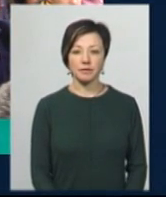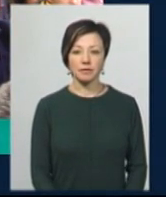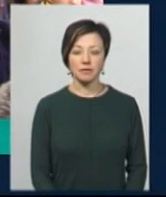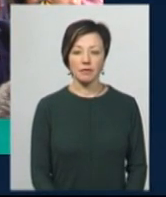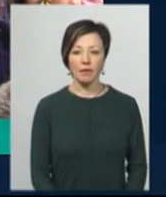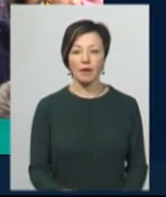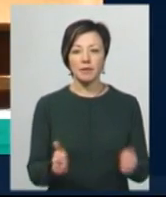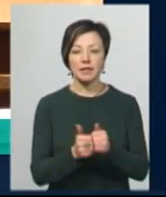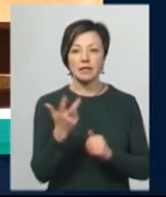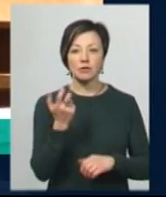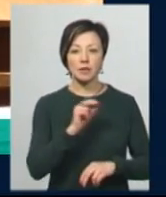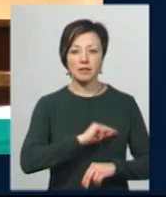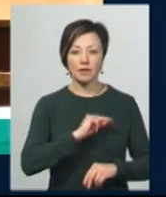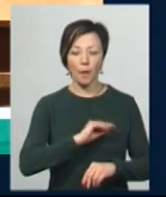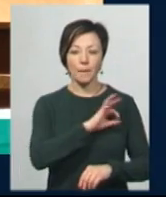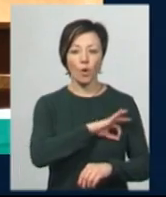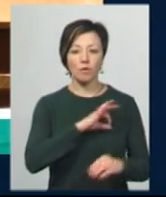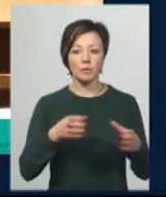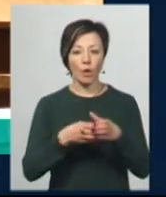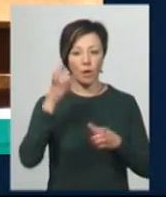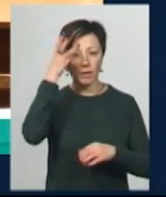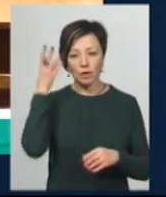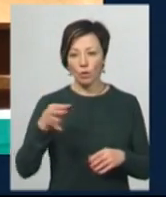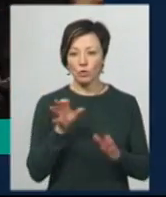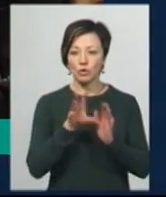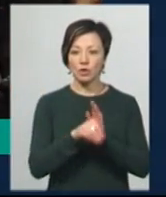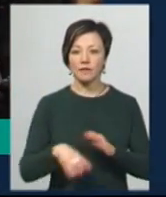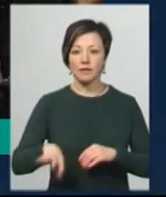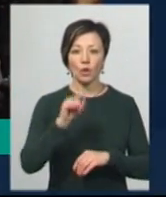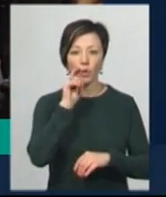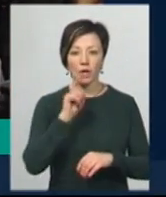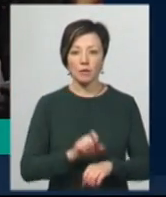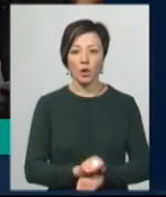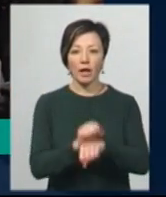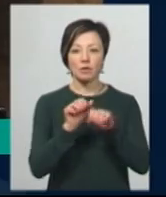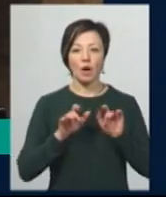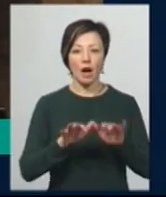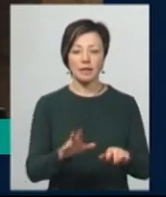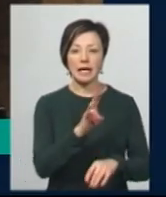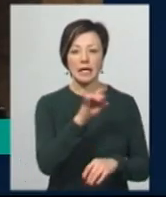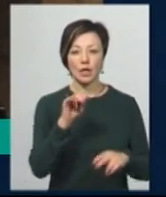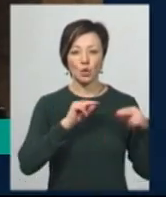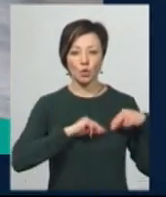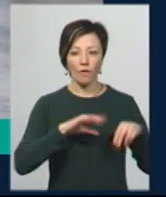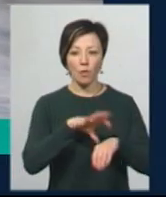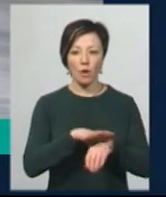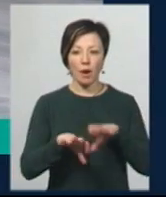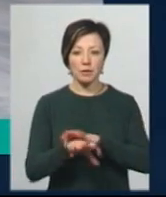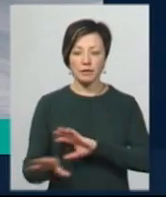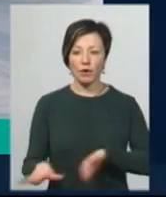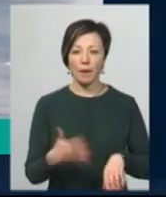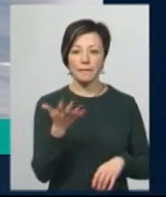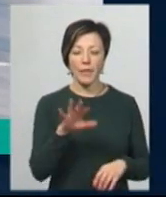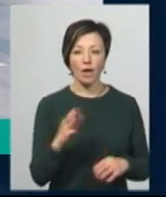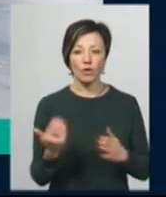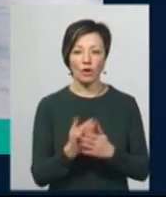Близько трьохсот працівників профспілок Хмельницької області долучилися до соукраїнської протестної акції «Ні трудовому рабству». П'ять